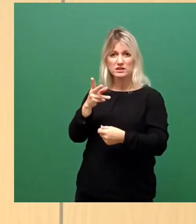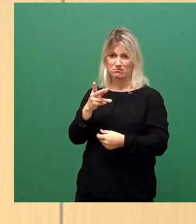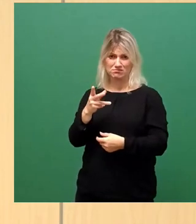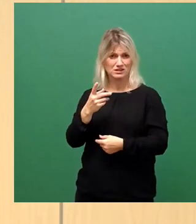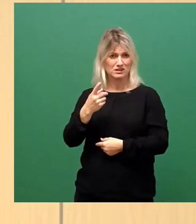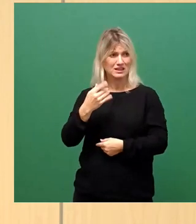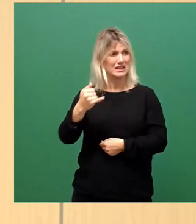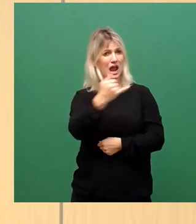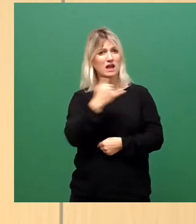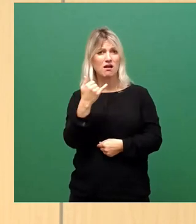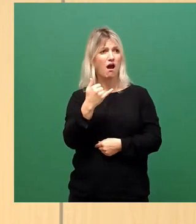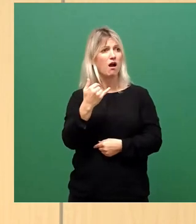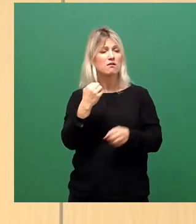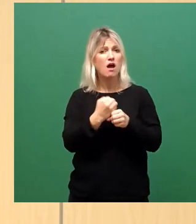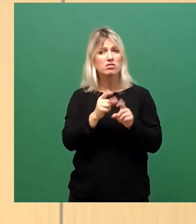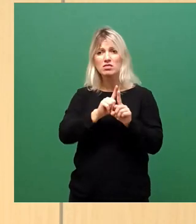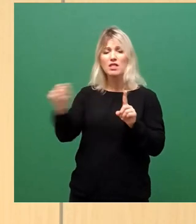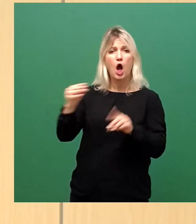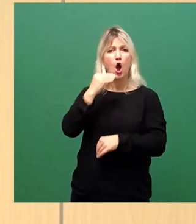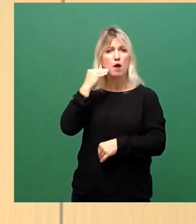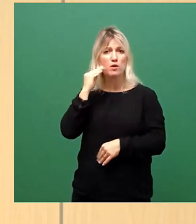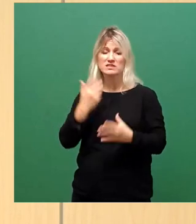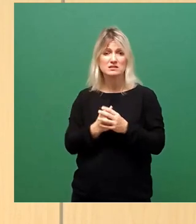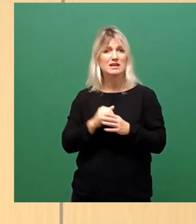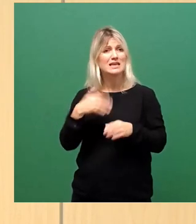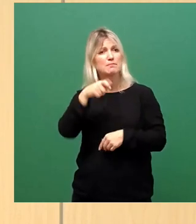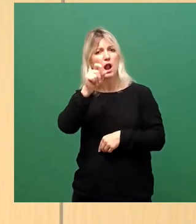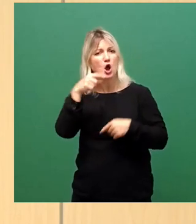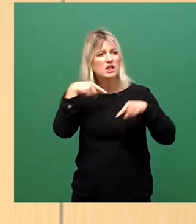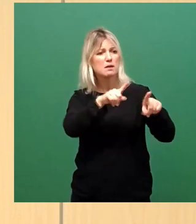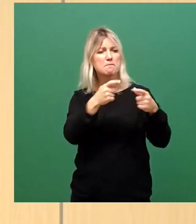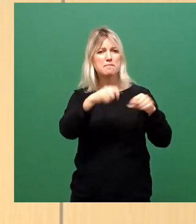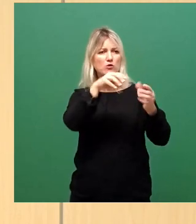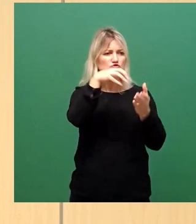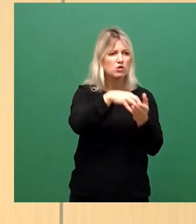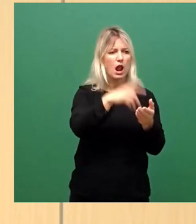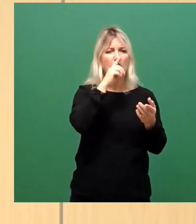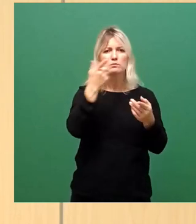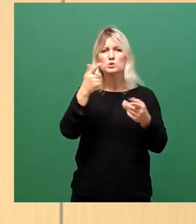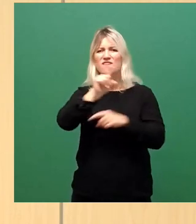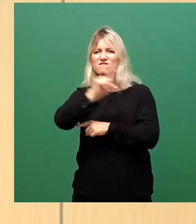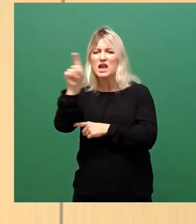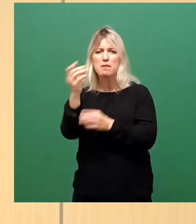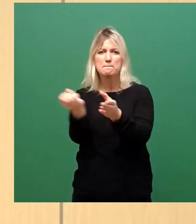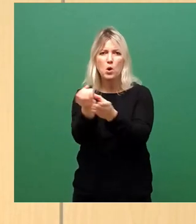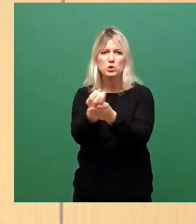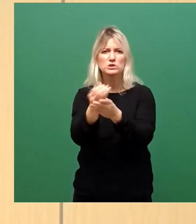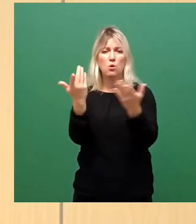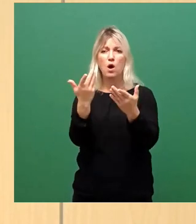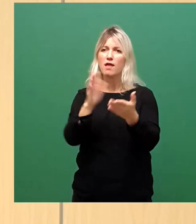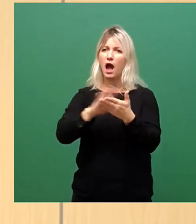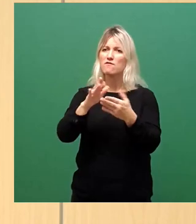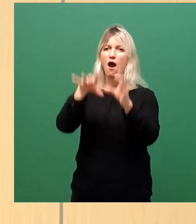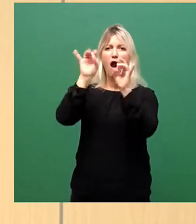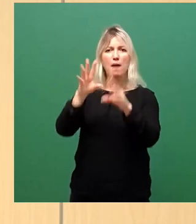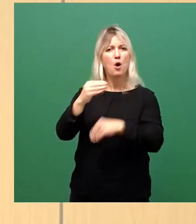ins Homeoffice zu gehen, sondern es gibt Leute, die stehen irgendwo auf einer Baustelle in irgendeiner Produktion und können nicht ihren Arbeitsort nach Hause verlegen. Das geht einfach nicht.